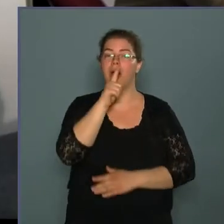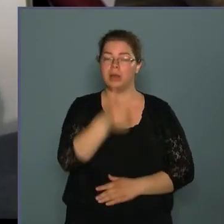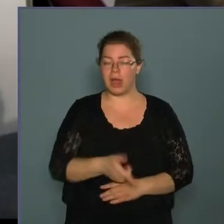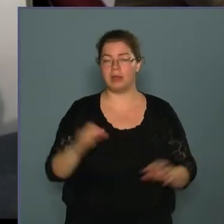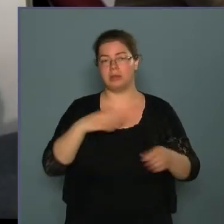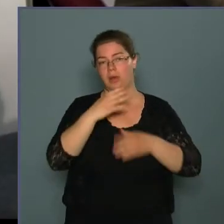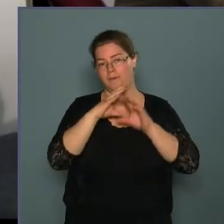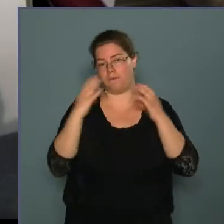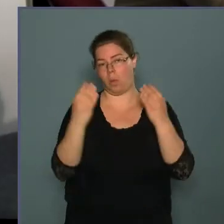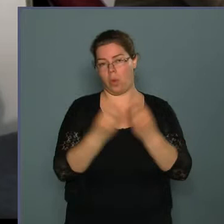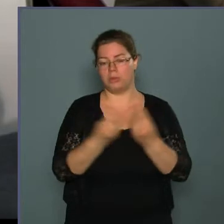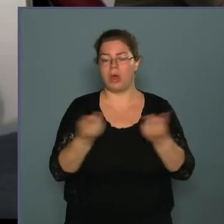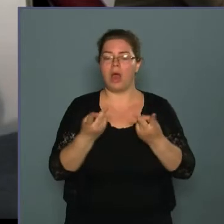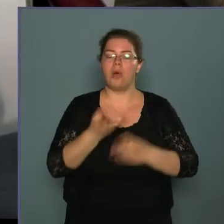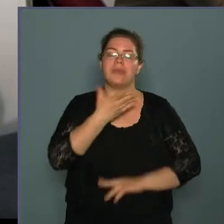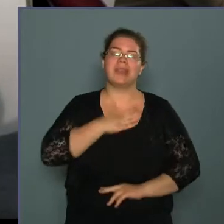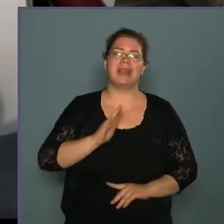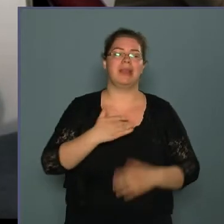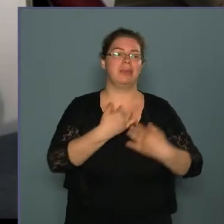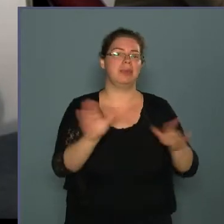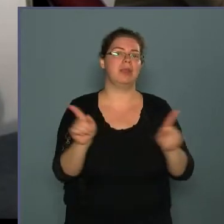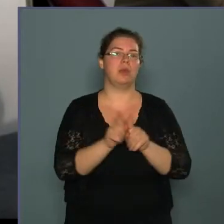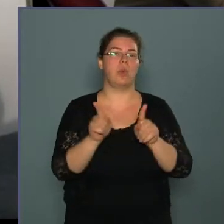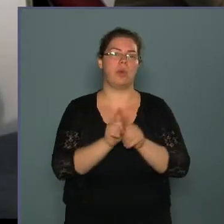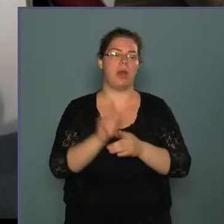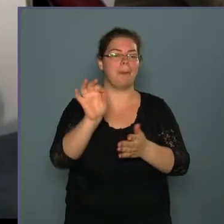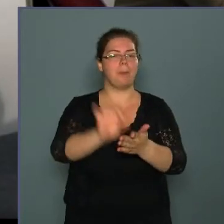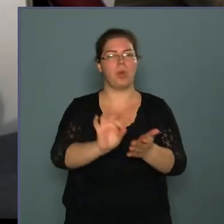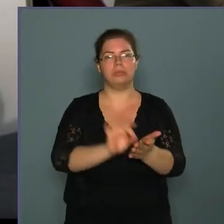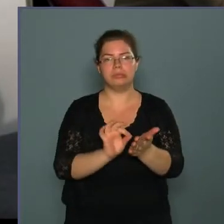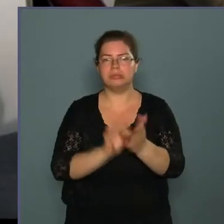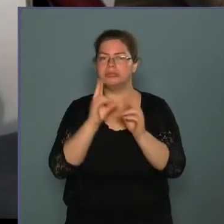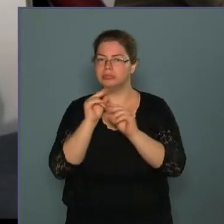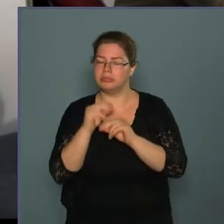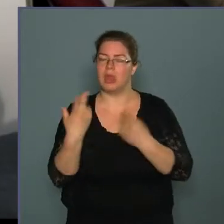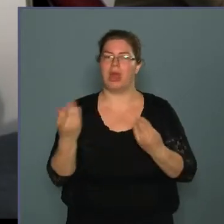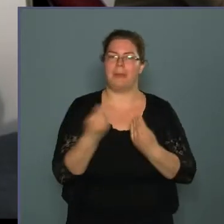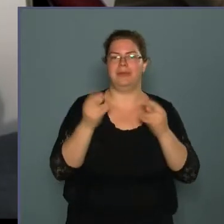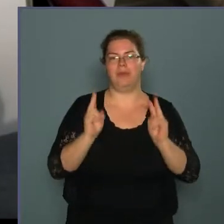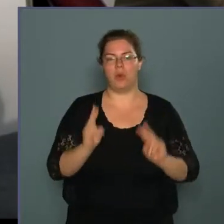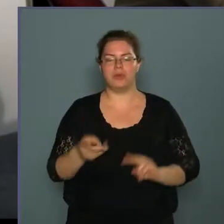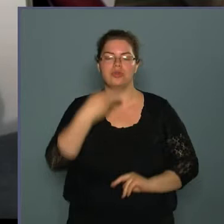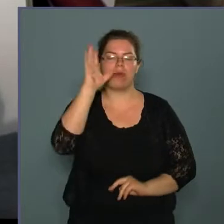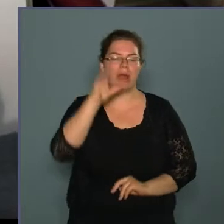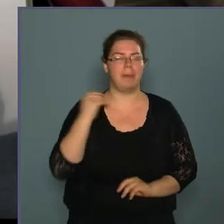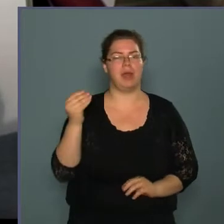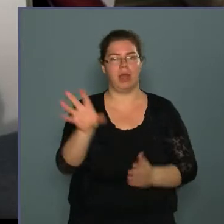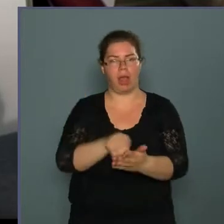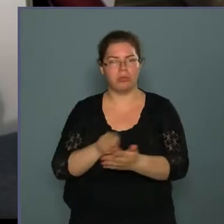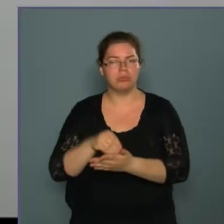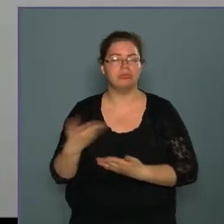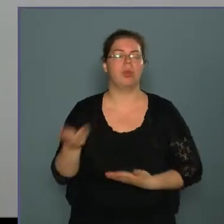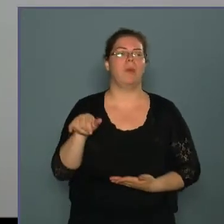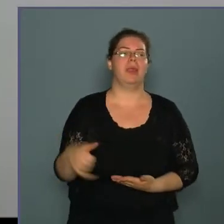ahol szeretnénk gyakorlatilag minden olyan pontot érinteni, ami fontos, szakembereket összegyűjtve